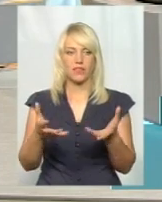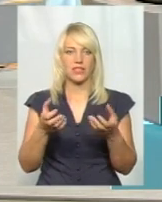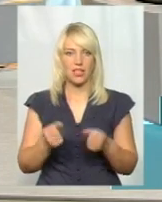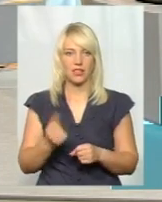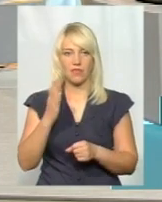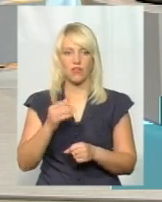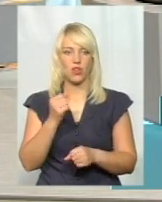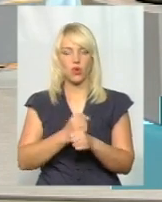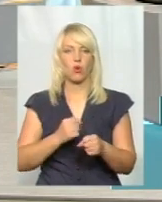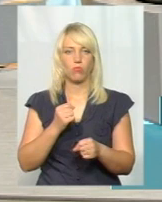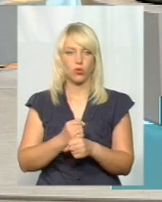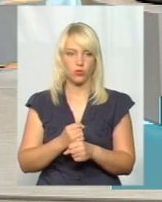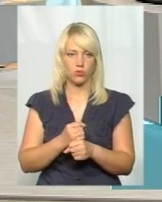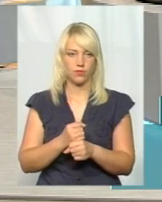роботу.